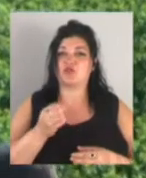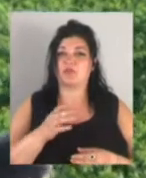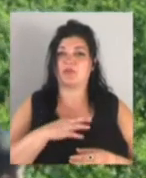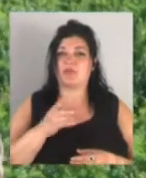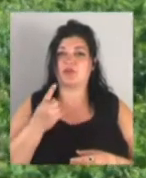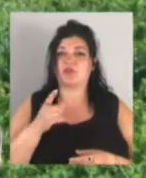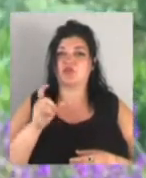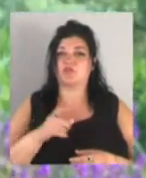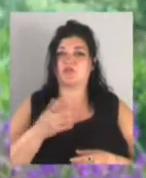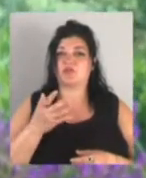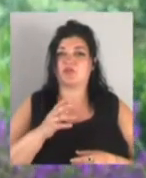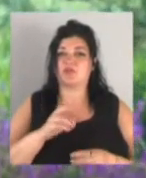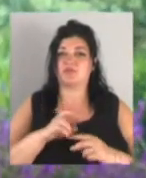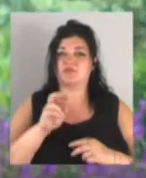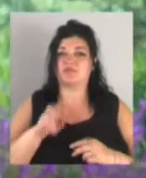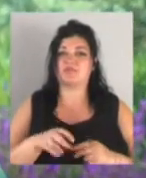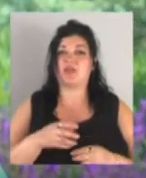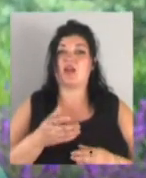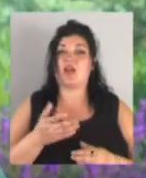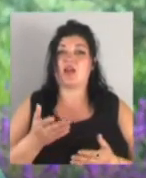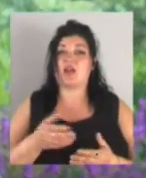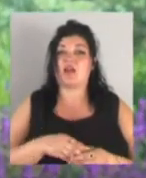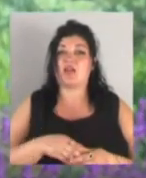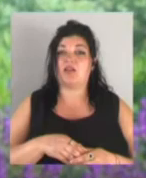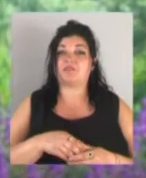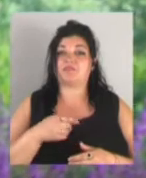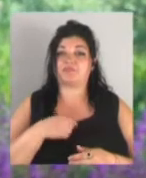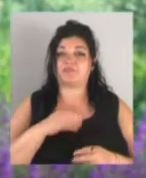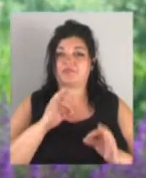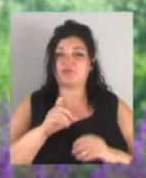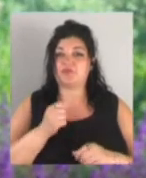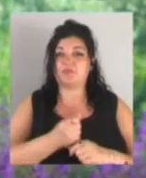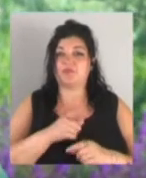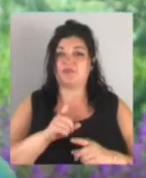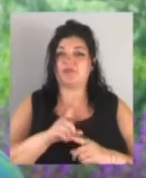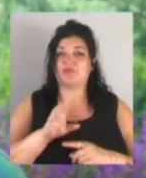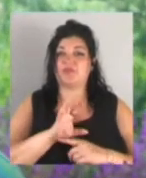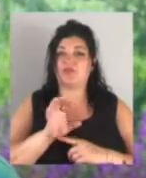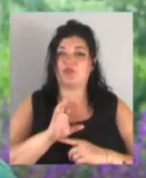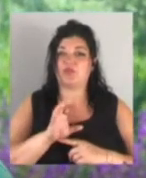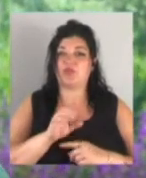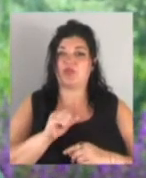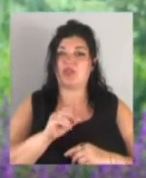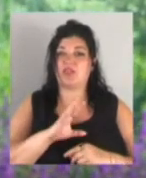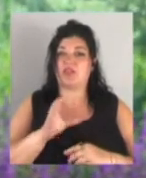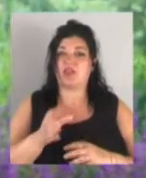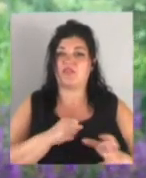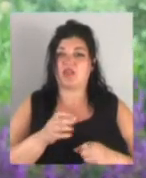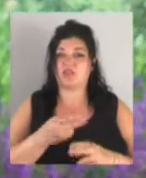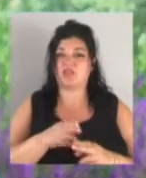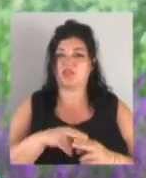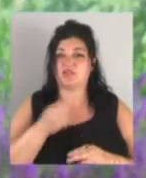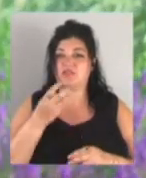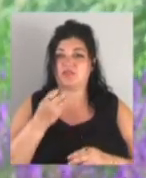який слідив за порядком. Я би порадив людям робити таку фотоохоту, а не рвати ці квіти і вести